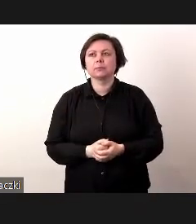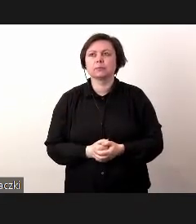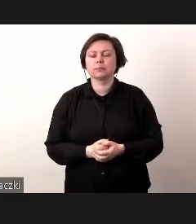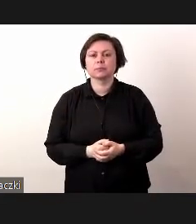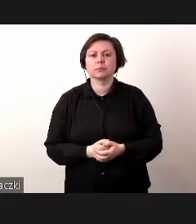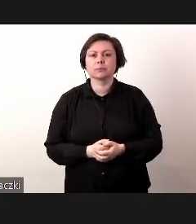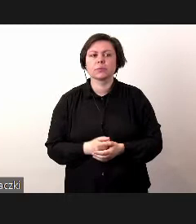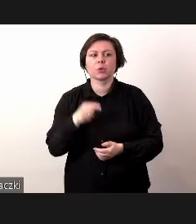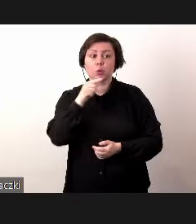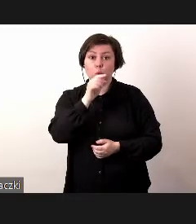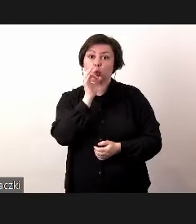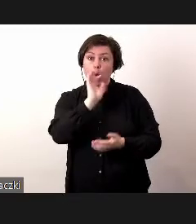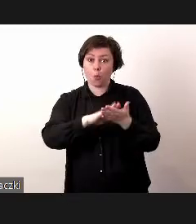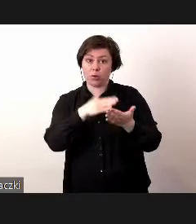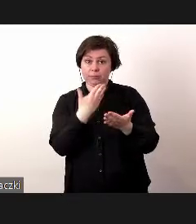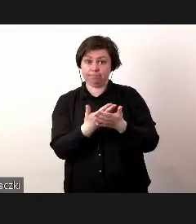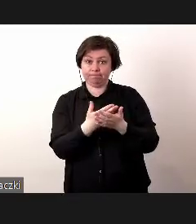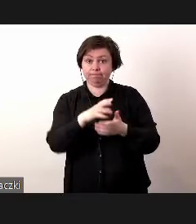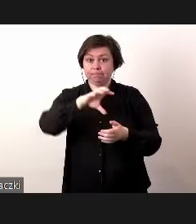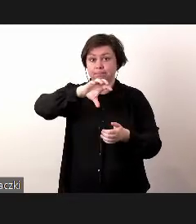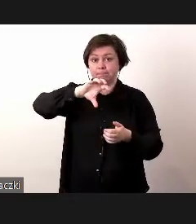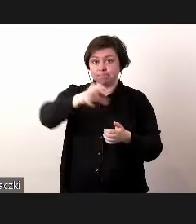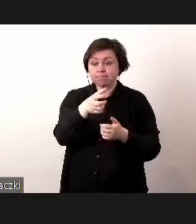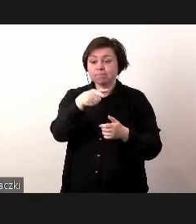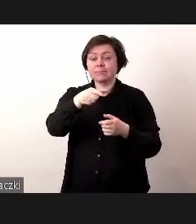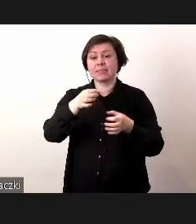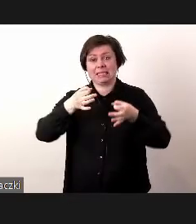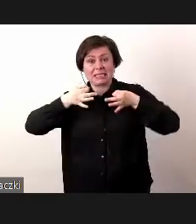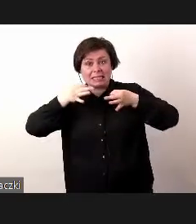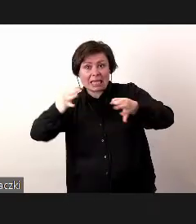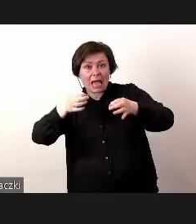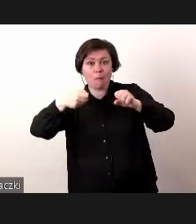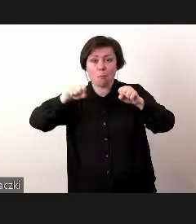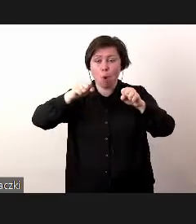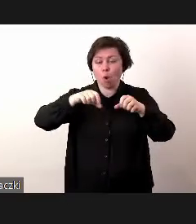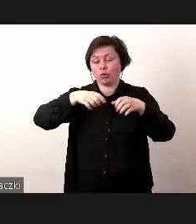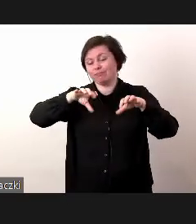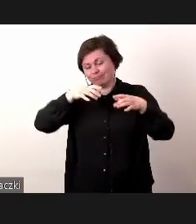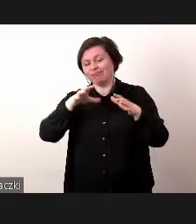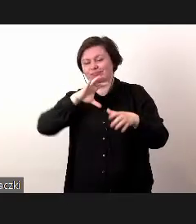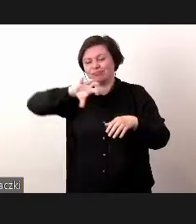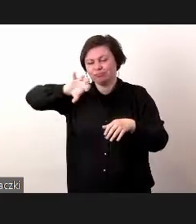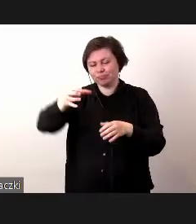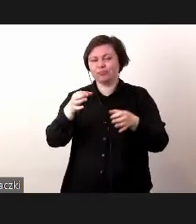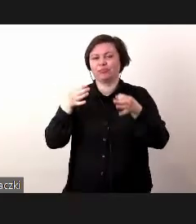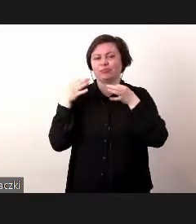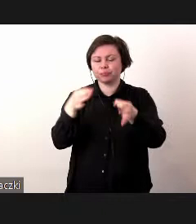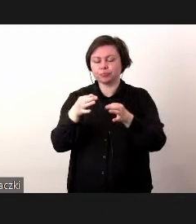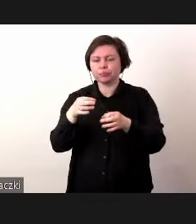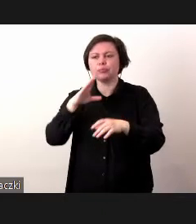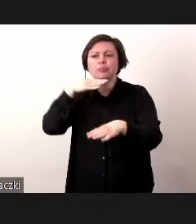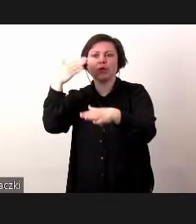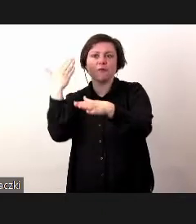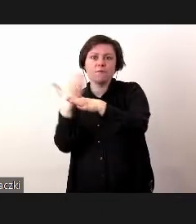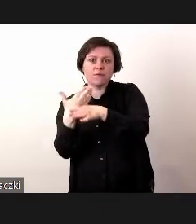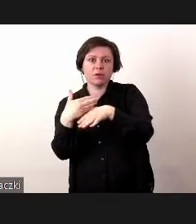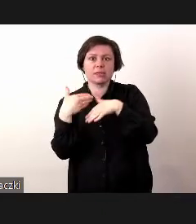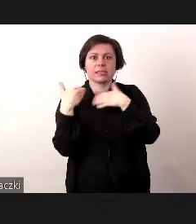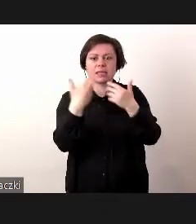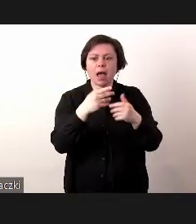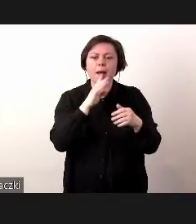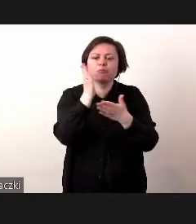Tutaj dobrym przykładem jest sektor montoryzacyjny, gdzie na przykład firmy, które dostarczają